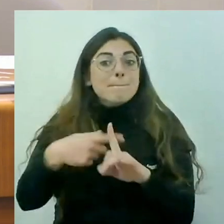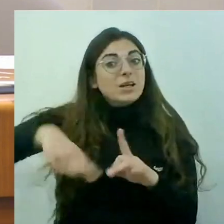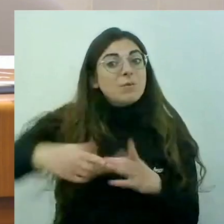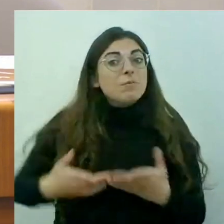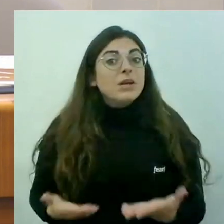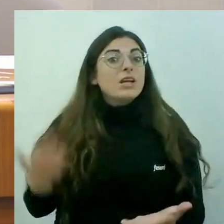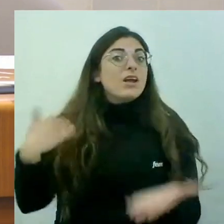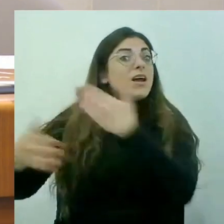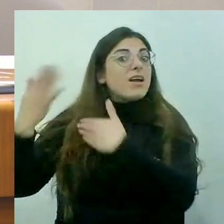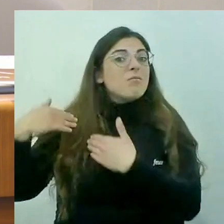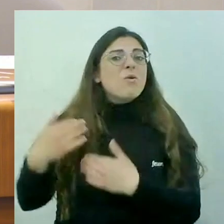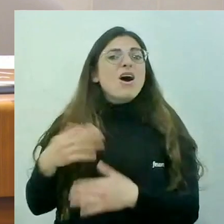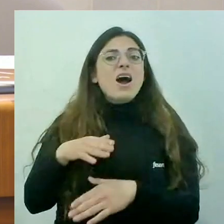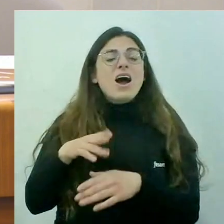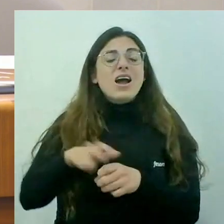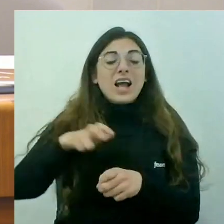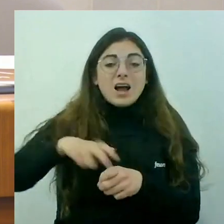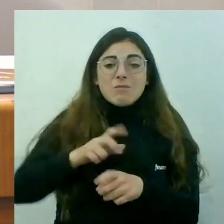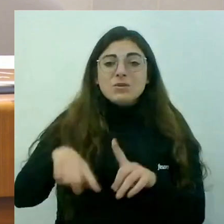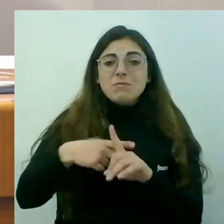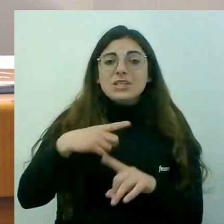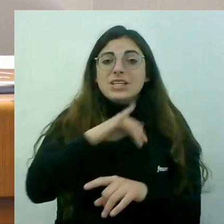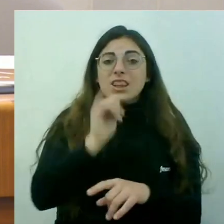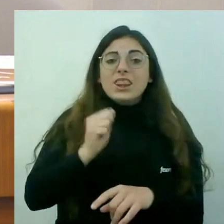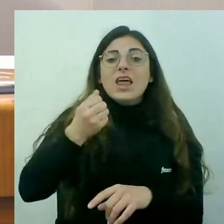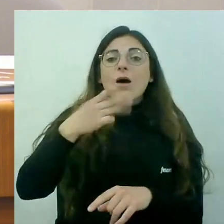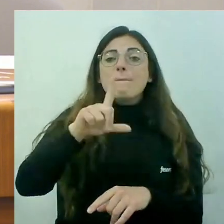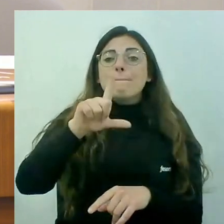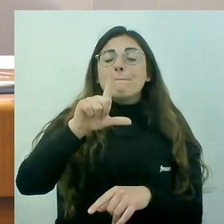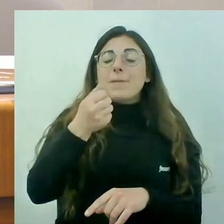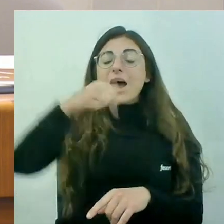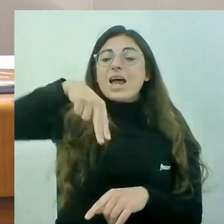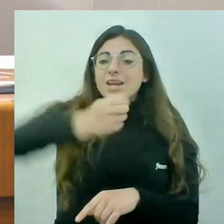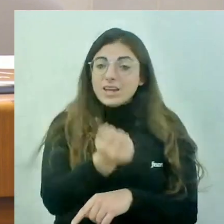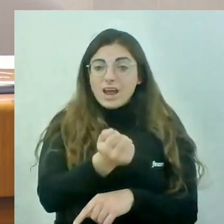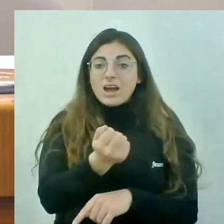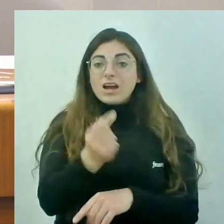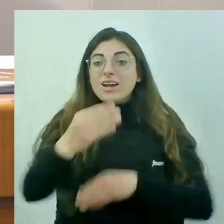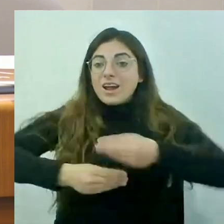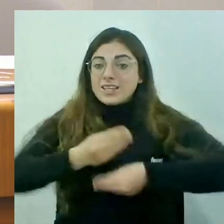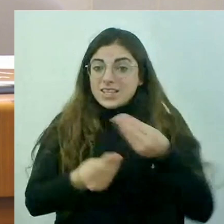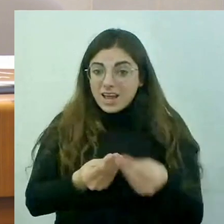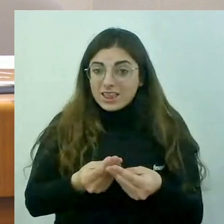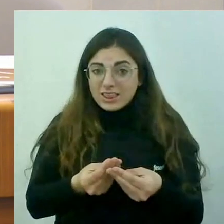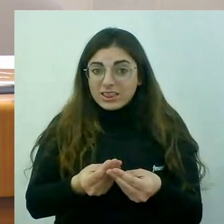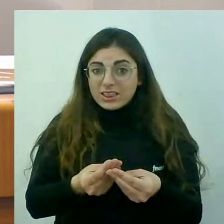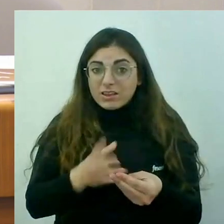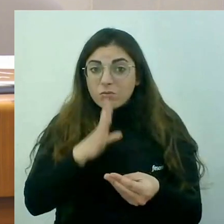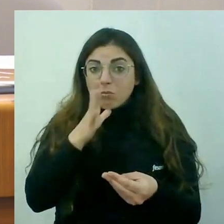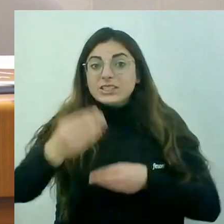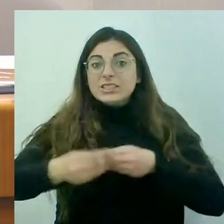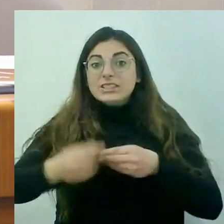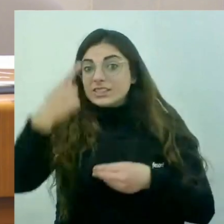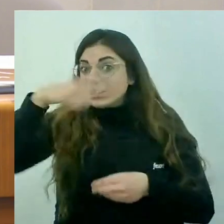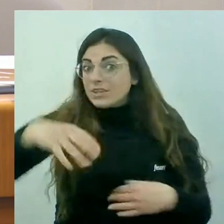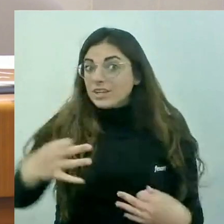Zaplana i del senyor José Joaquín Ripoll. Perquè al final, saben què, senyors de la dreta de la CANT? Que molta bandera